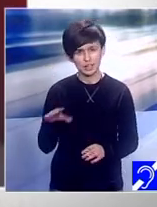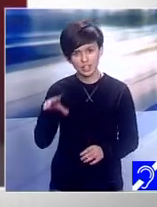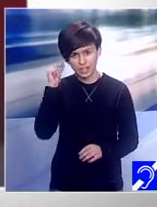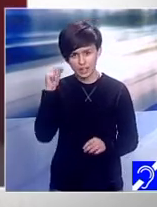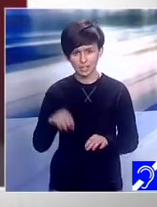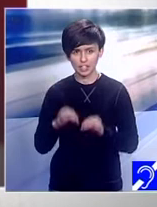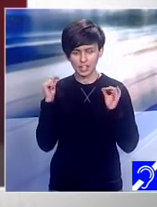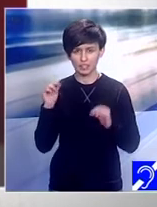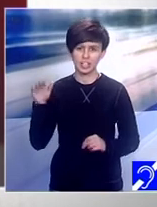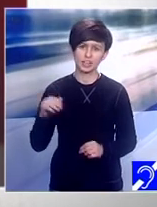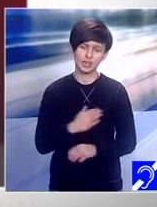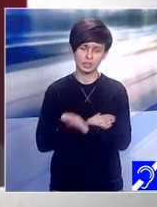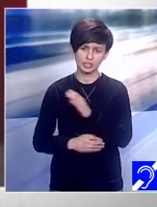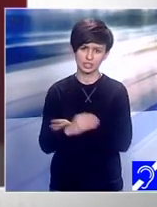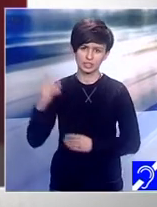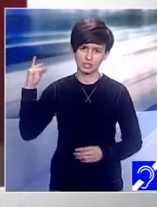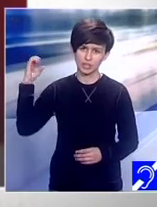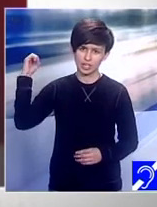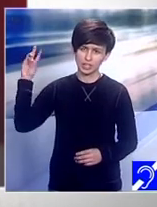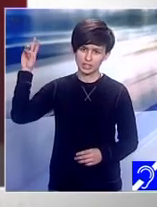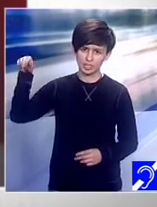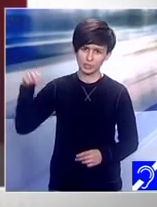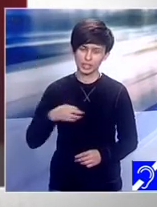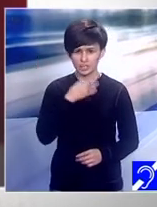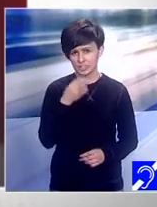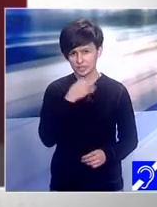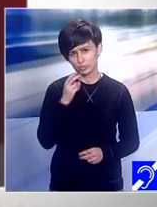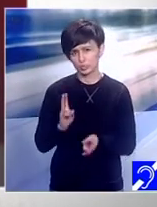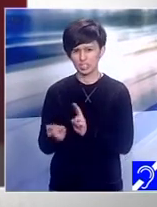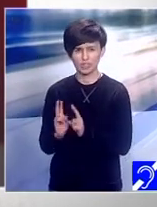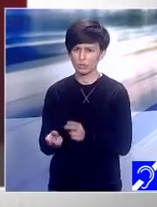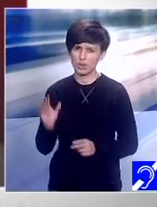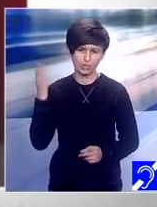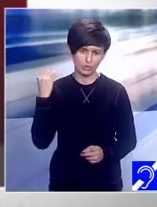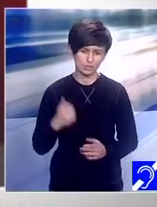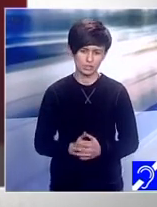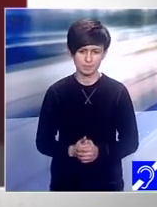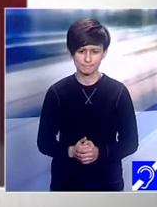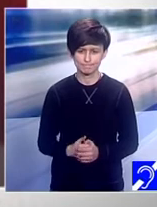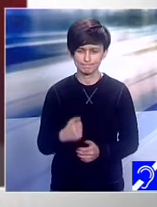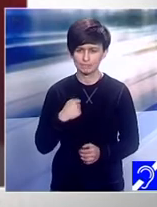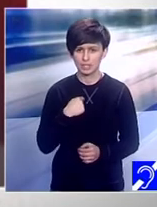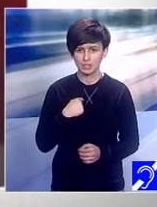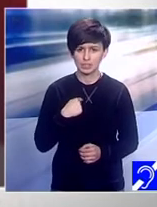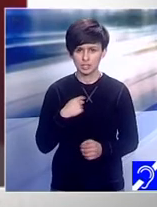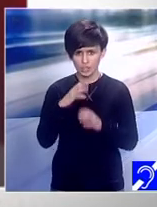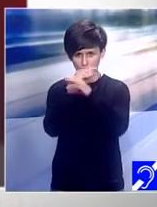Down? Cum a fost acel moment? Atunci am fost un pic speriată și